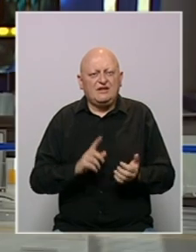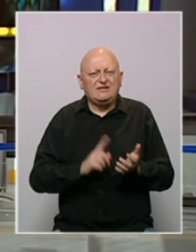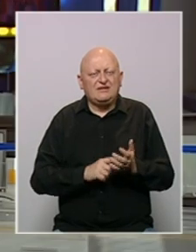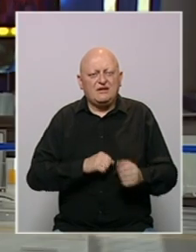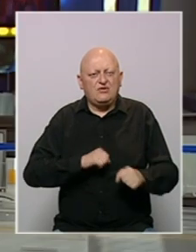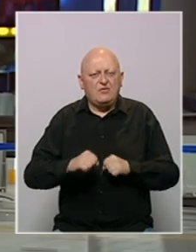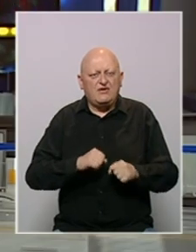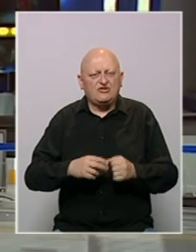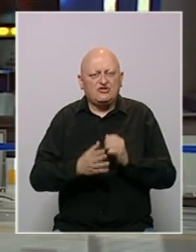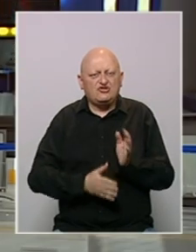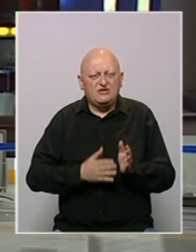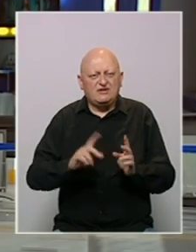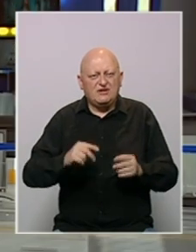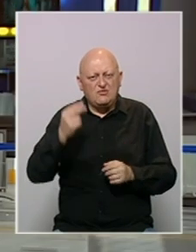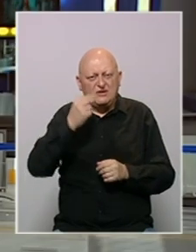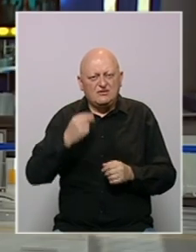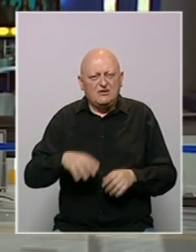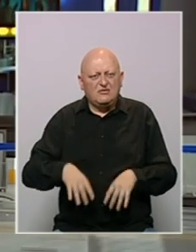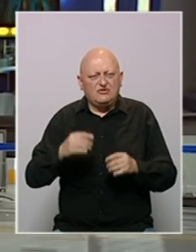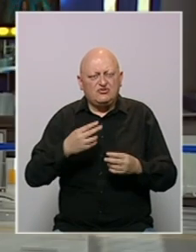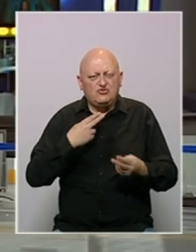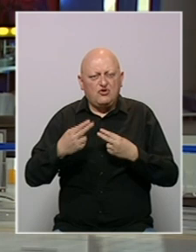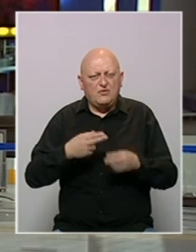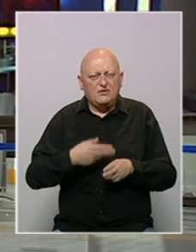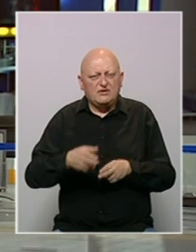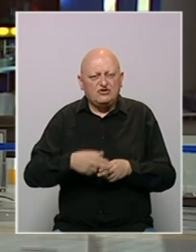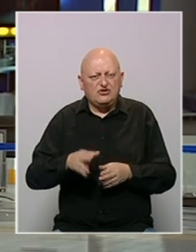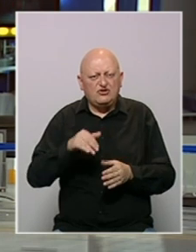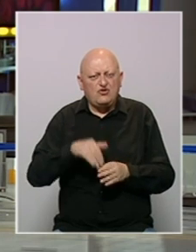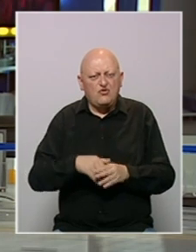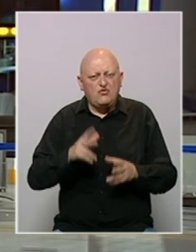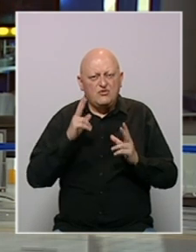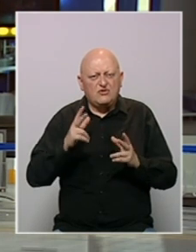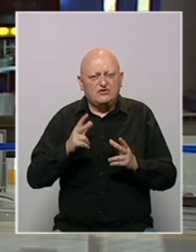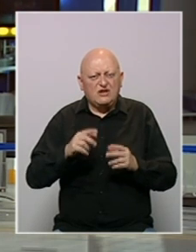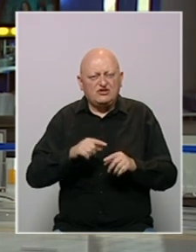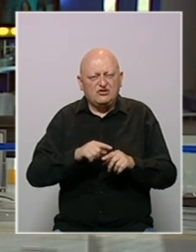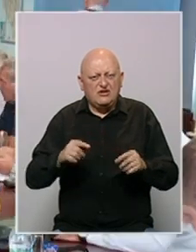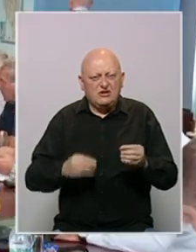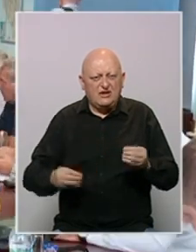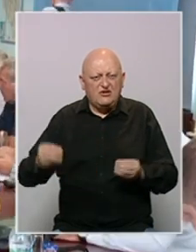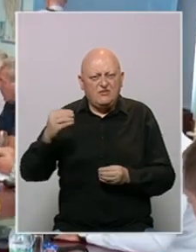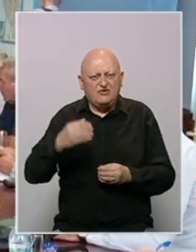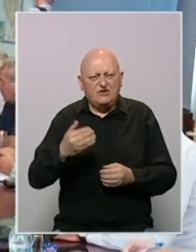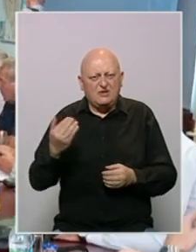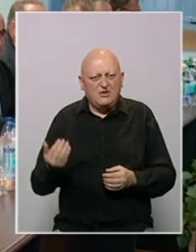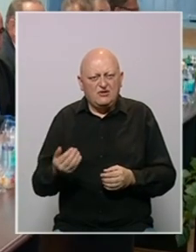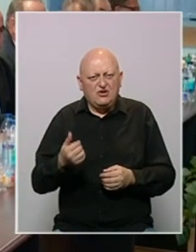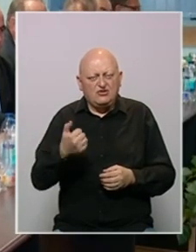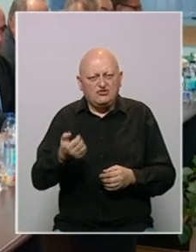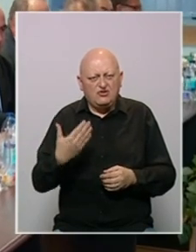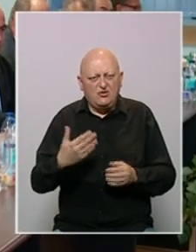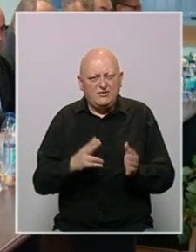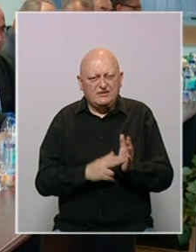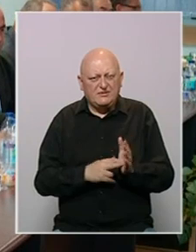Sindikati i uprava željeznica Republike Srpske pronašli su kompromisno rješenje. Umjesto traženog linearnog povećanja plata